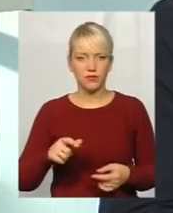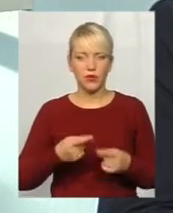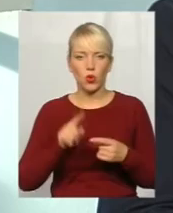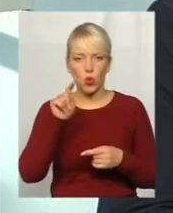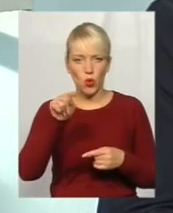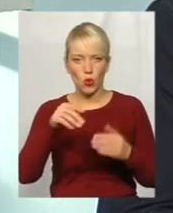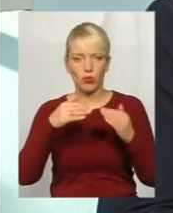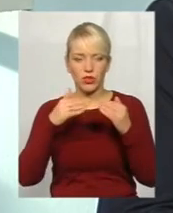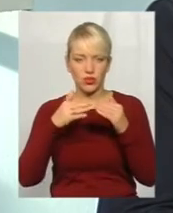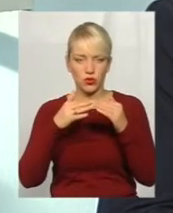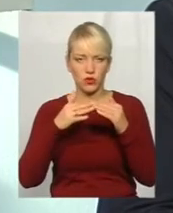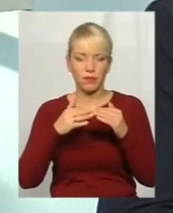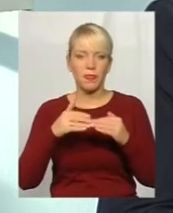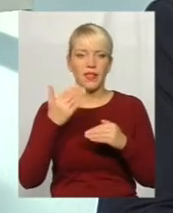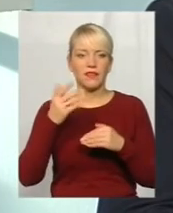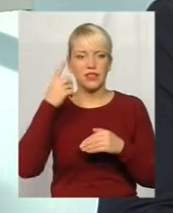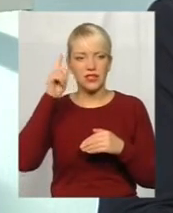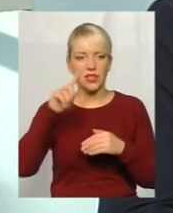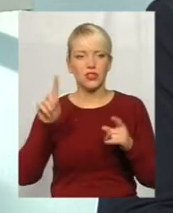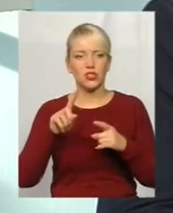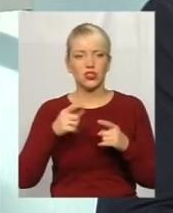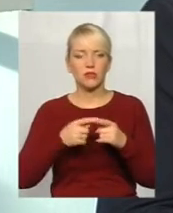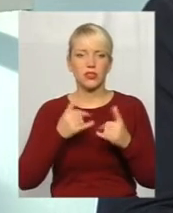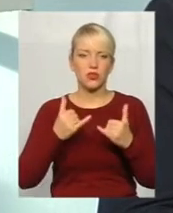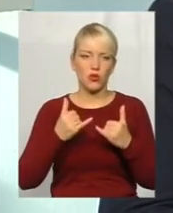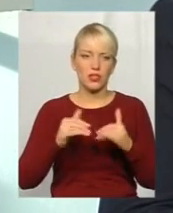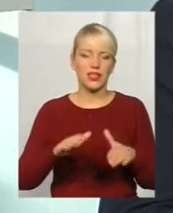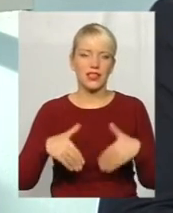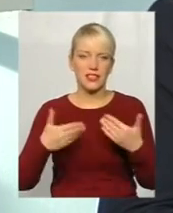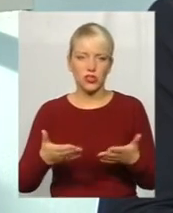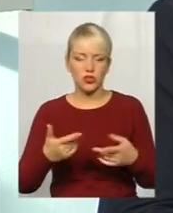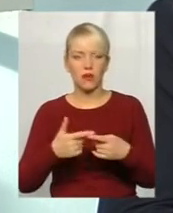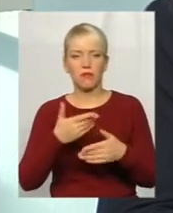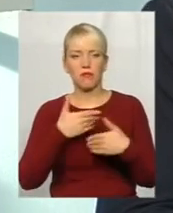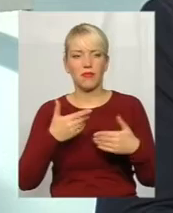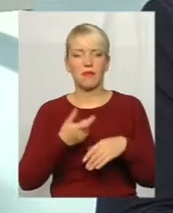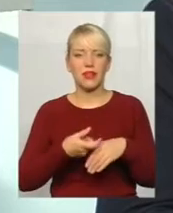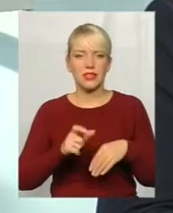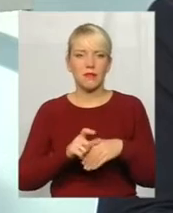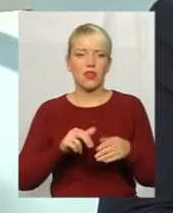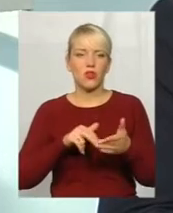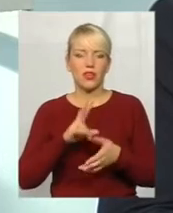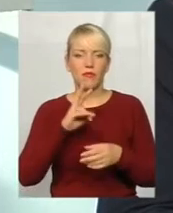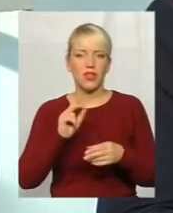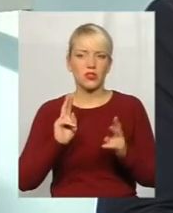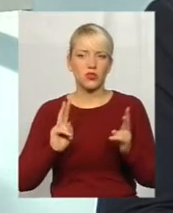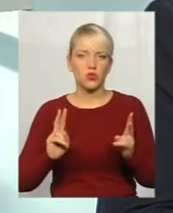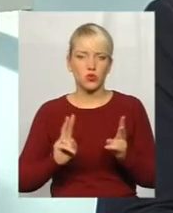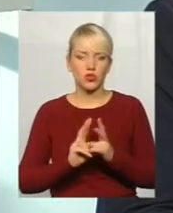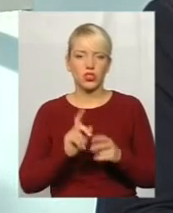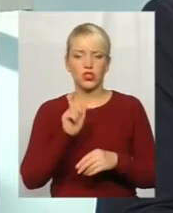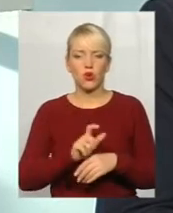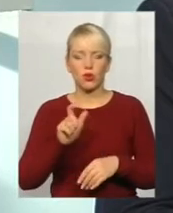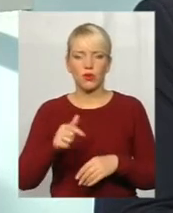будинку. Ви знаєте, що ми сьогодні ініціюємо, ми сьогодні максимально йдемо на зустріч громадянам. Ми сьогодні дуже